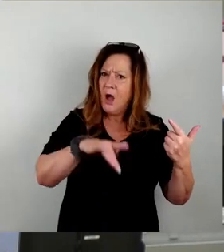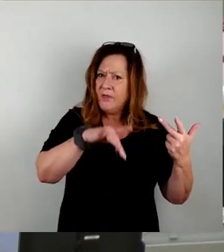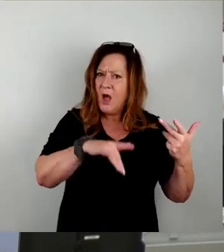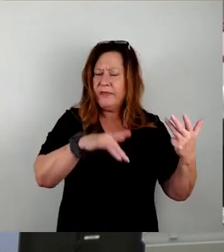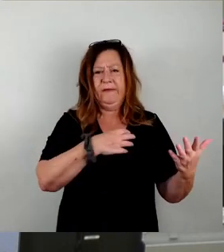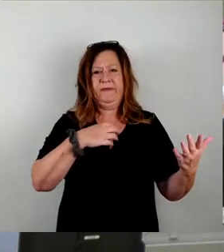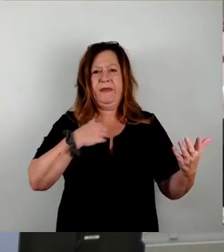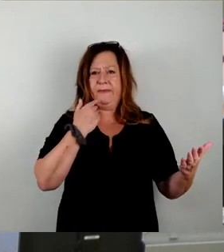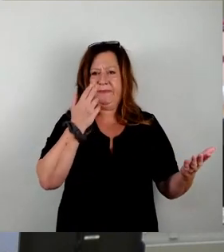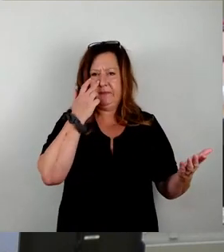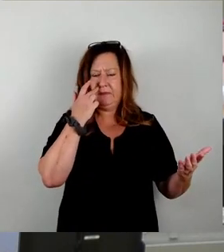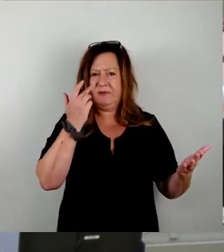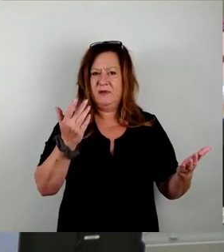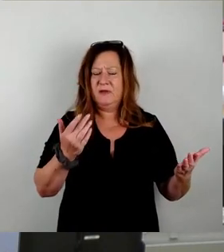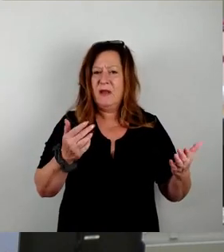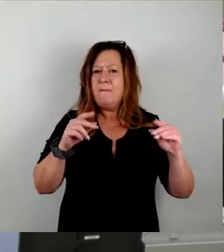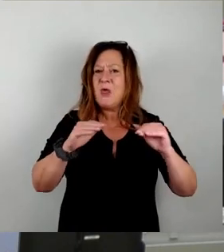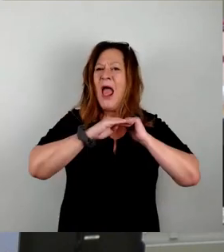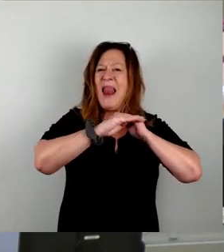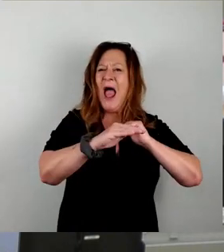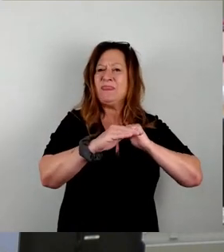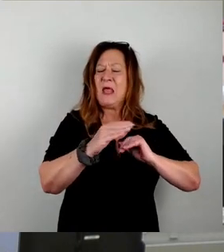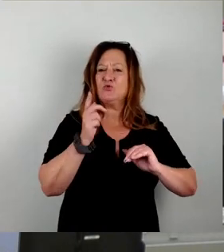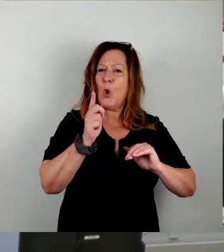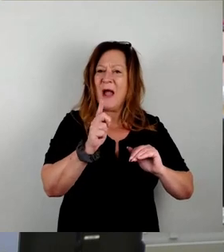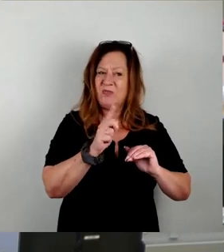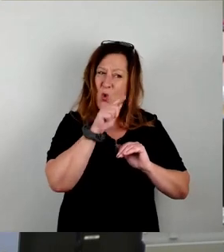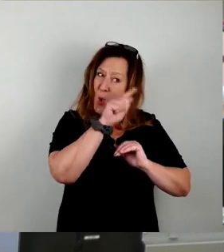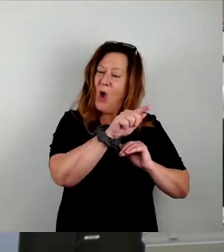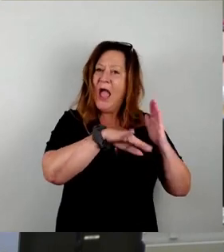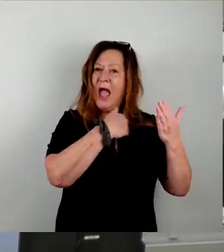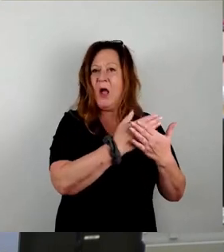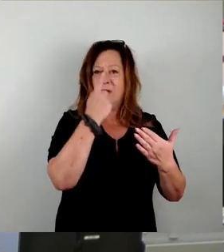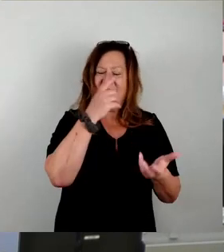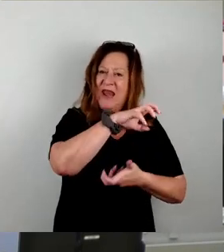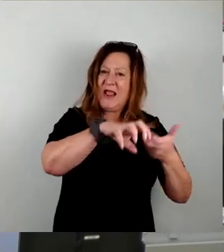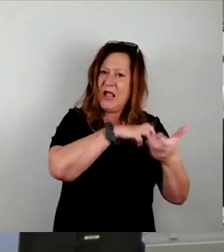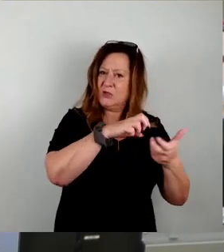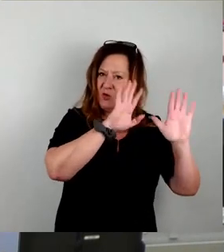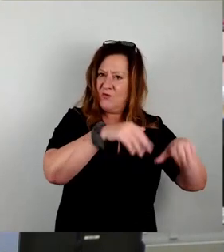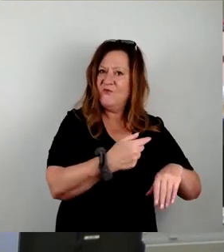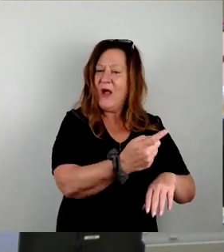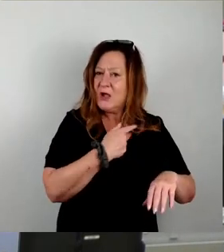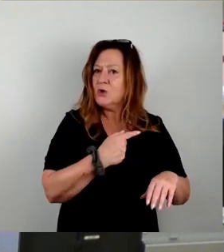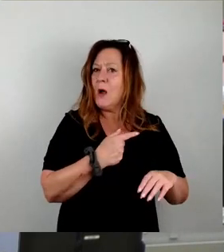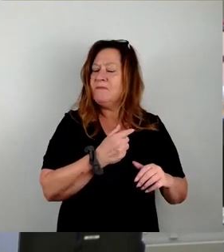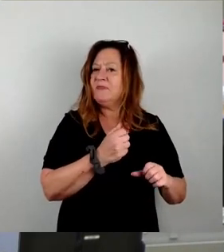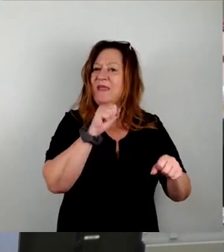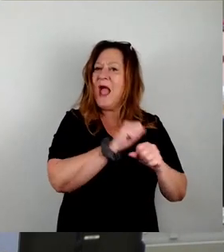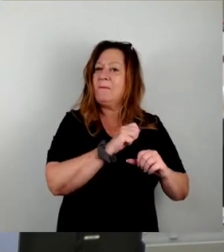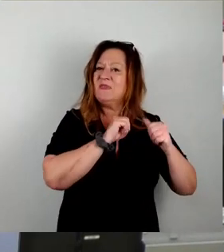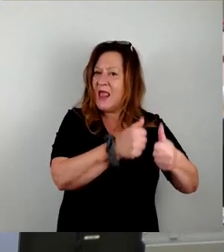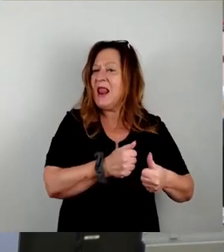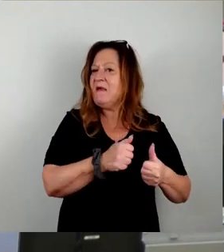Es ist ja Aufgabe des Landeskommandos, gerade im Katastrophenfall von Seiten der Bundeswehr Amtshilfe zu leisten, soweit die Zuständigkeit dort